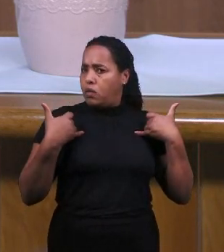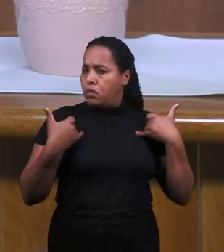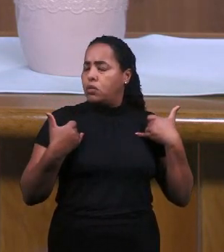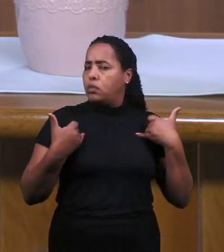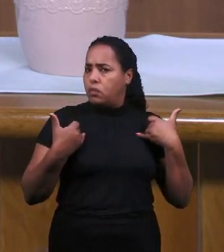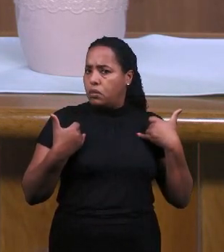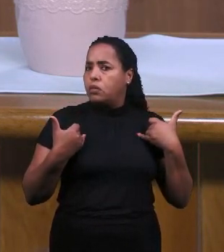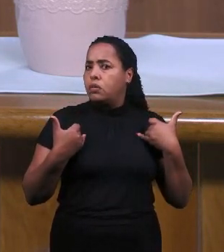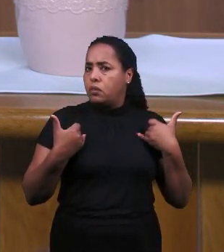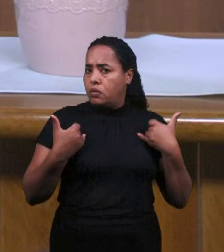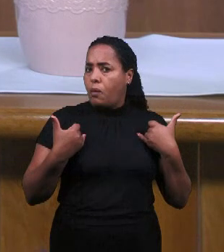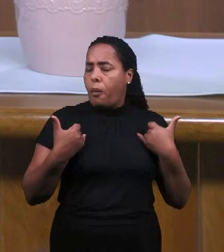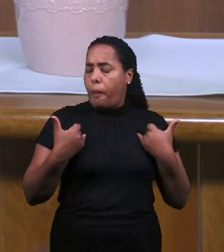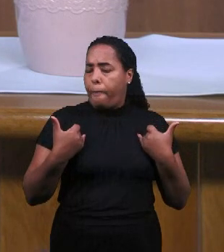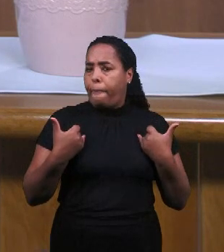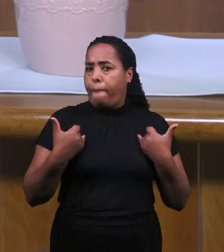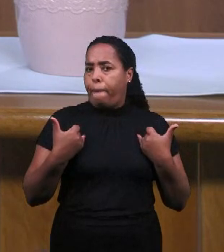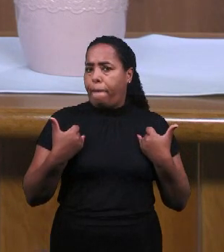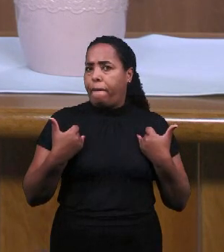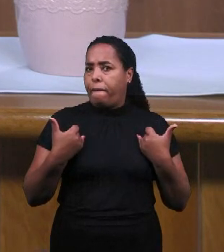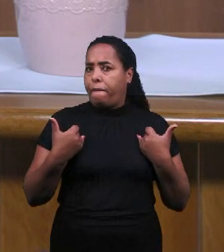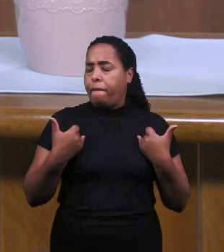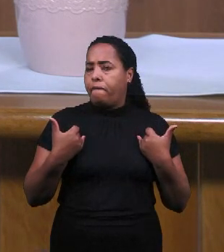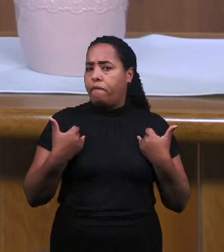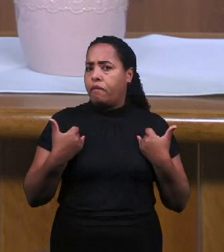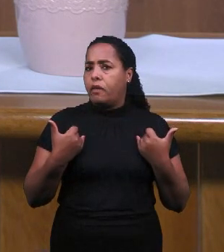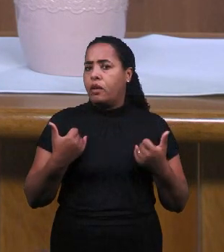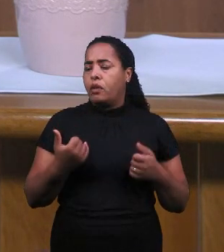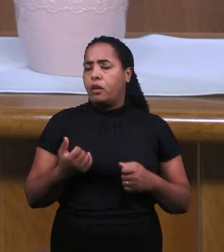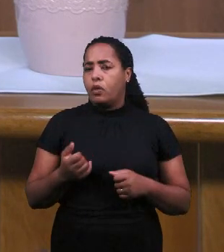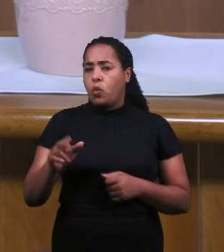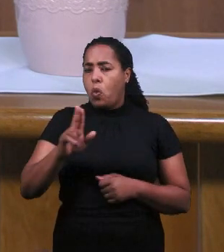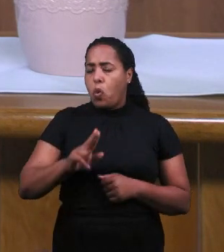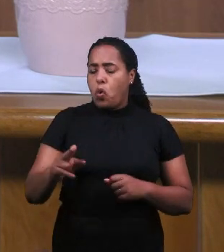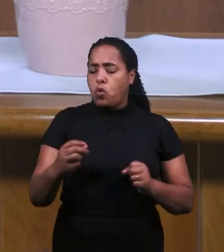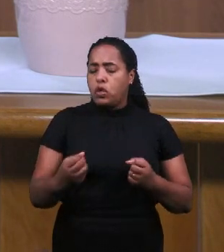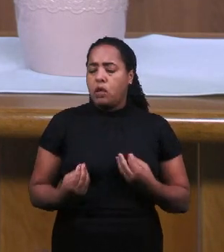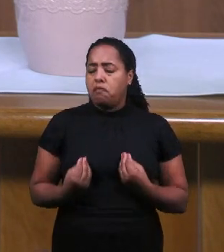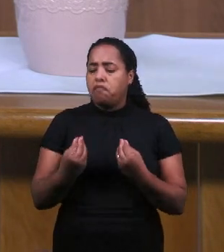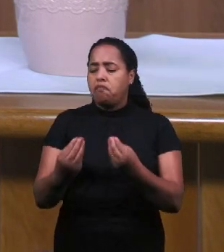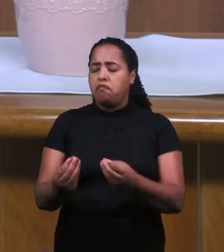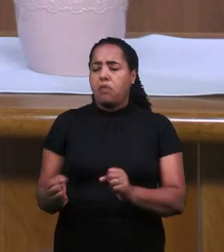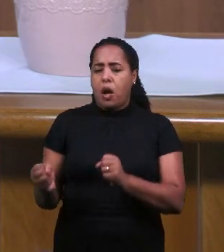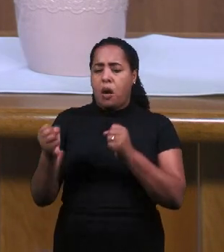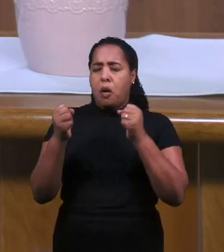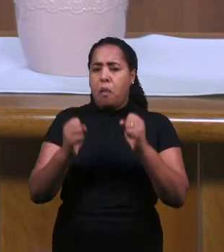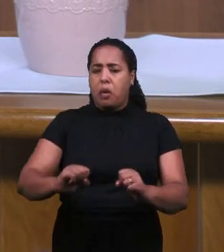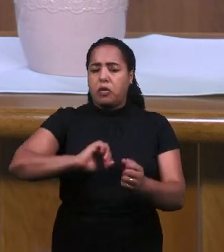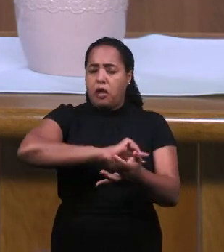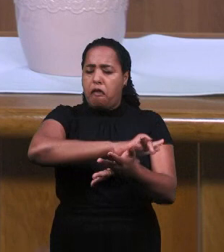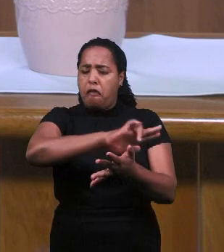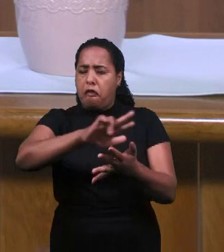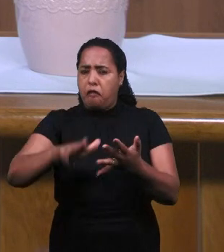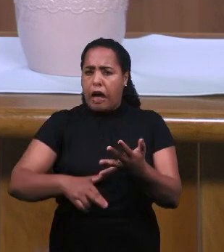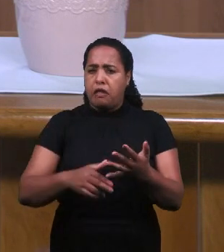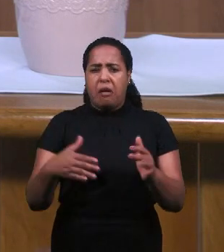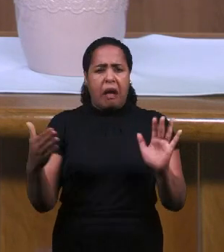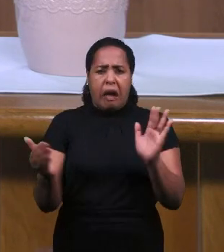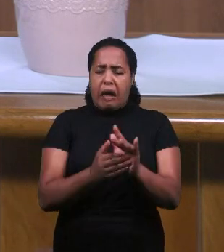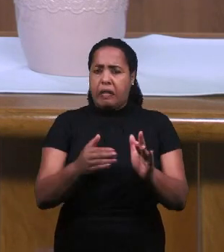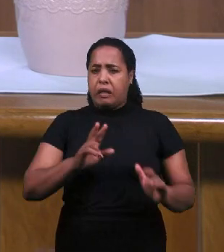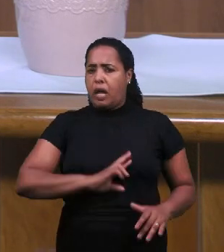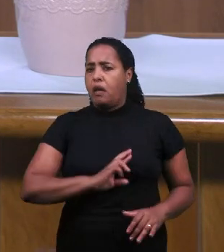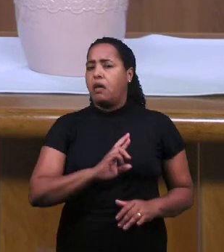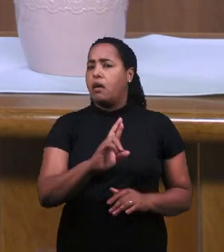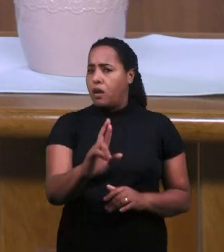Самопревозношение Гордыню Использует Предлагает Власть Даже